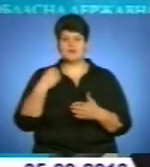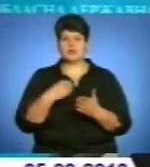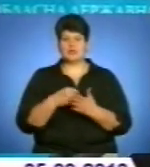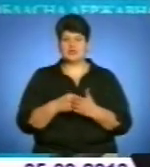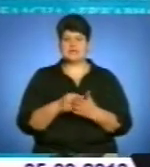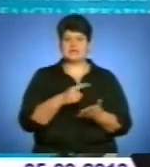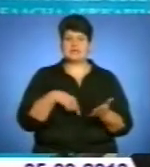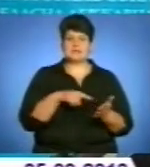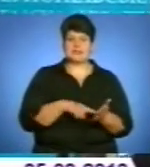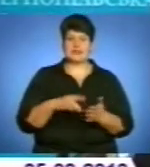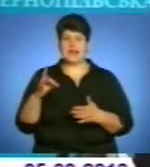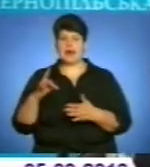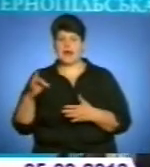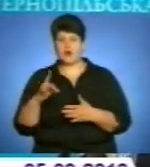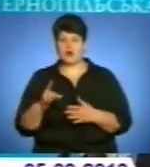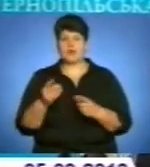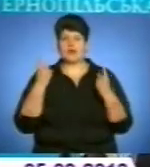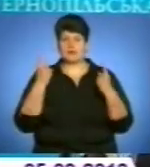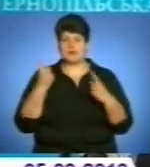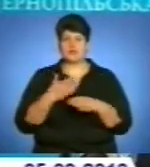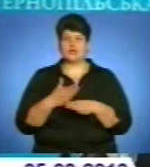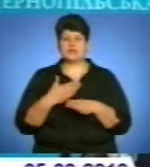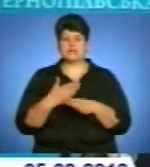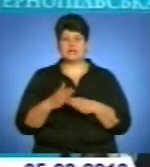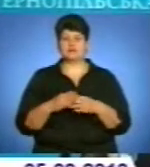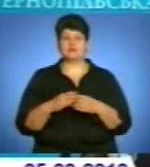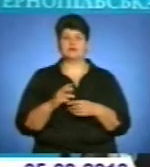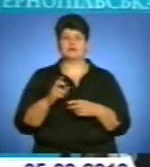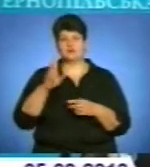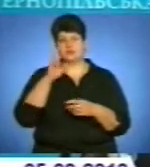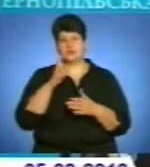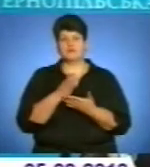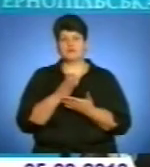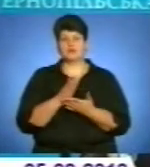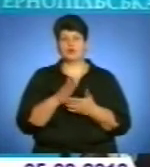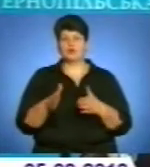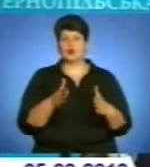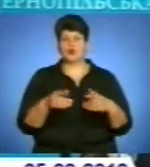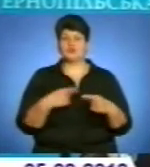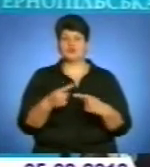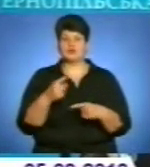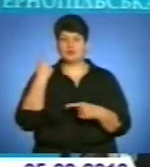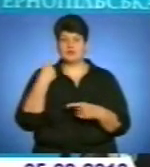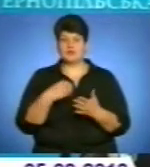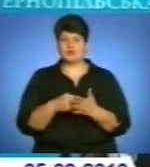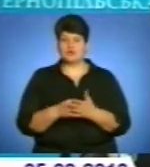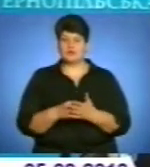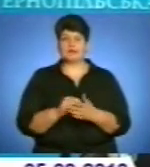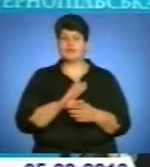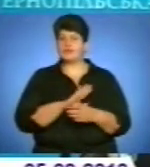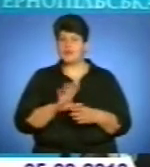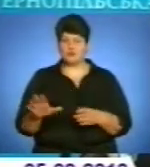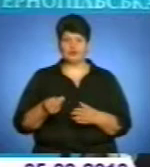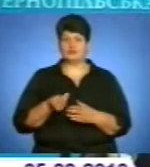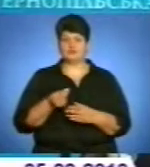міський, через районний, але значна частина йде комунальні дороги через обласний бюджет. Значить не буде фінансуватися комунальні